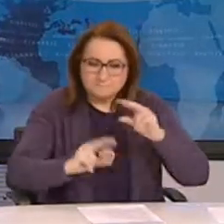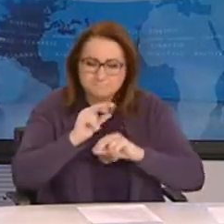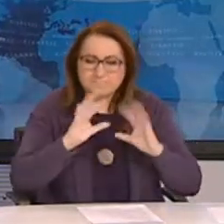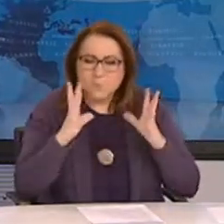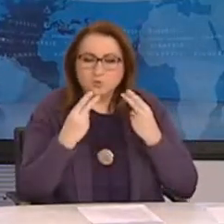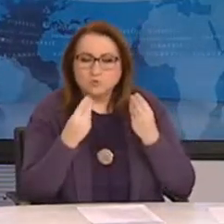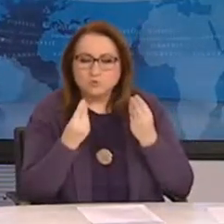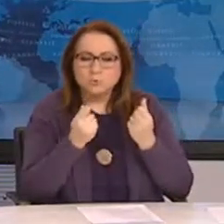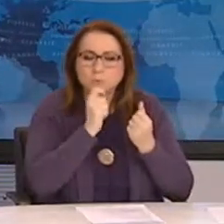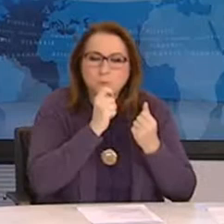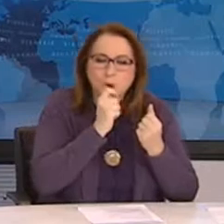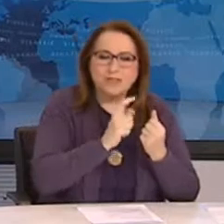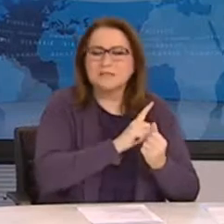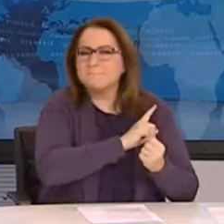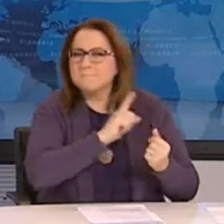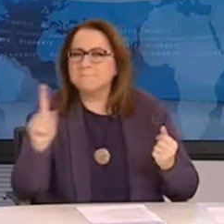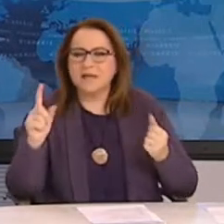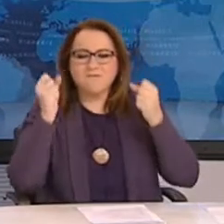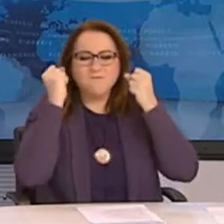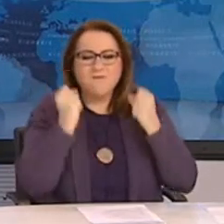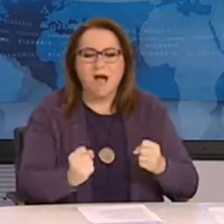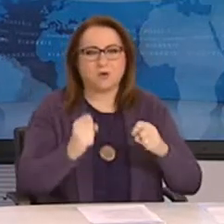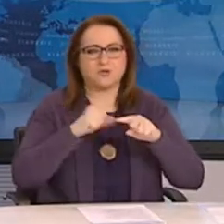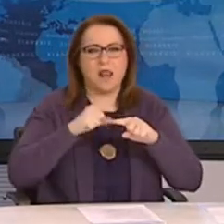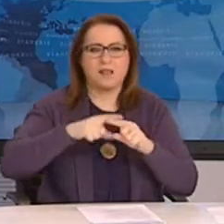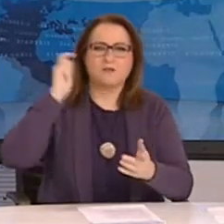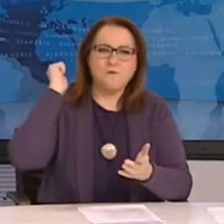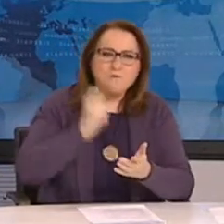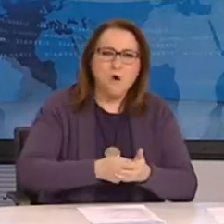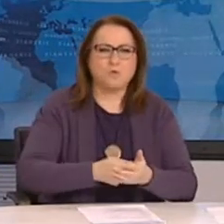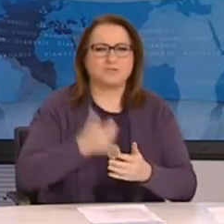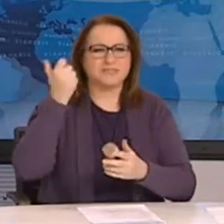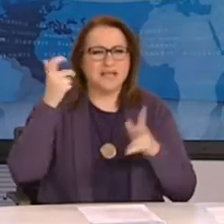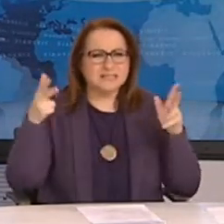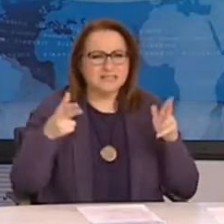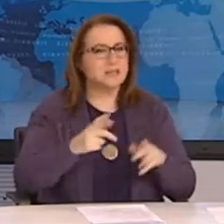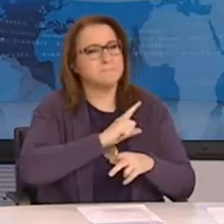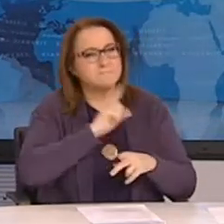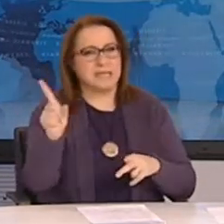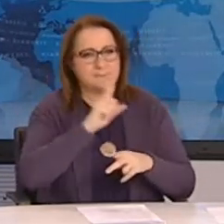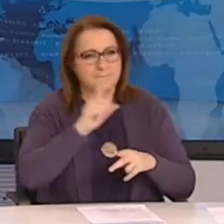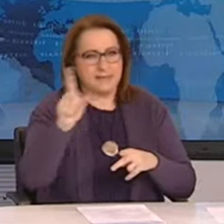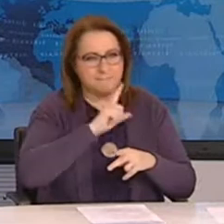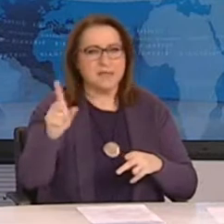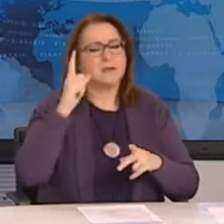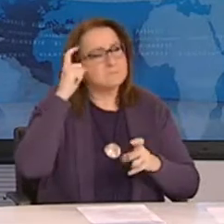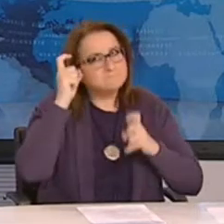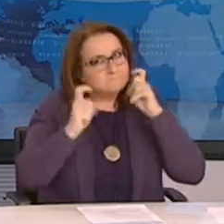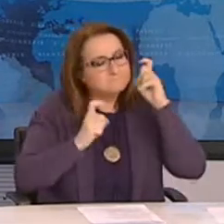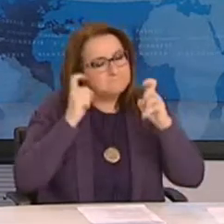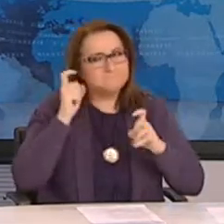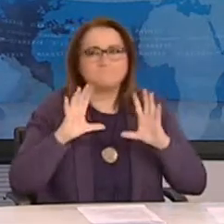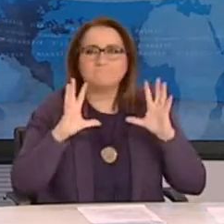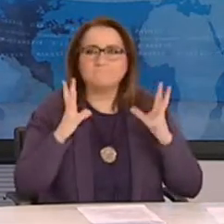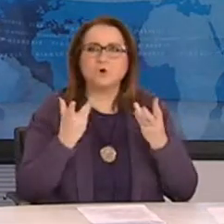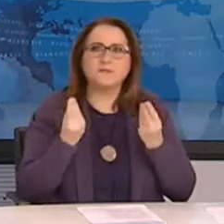πολιτικής, χωρίς δημοσιονομική επιβάρυνση, όπως επίσης σταθετικά συγκαταλέγεται και η δυνατότητα επιστροφής, όπως μας τονίζουν, των